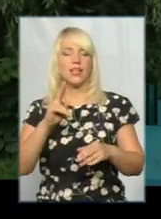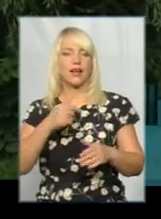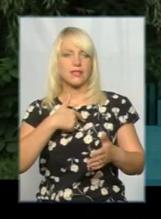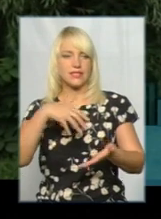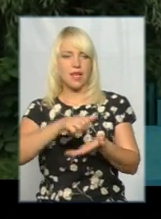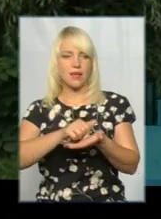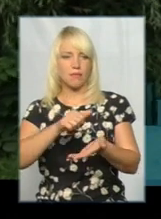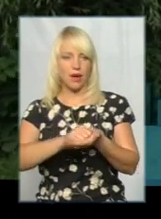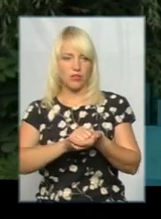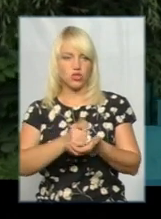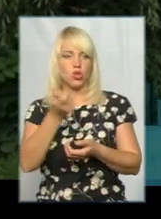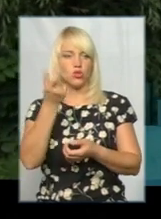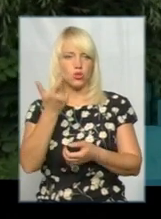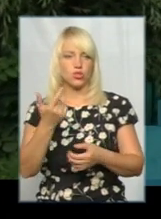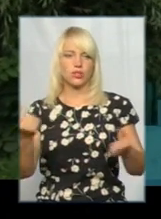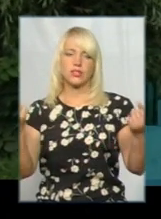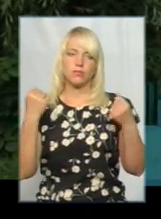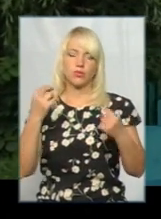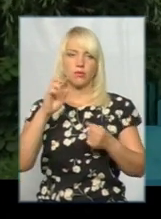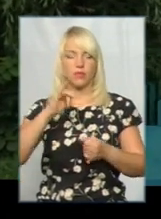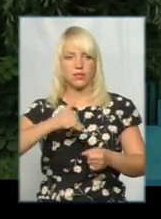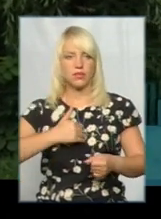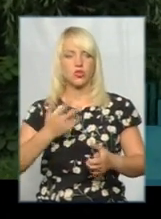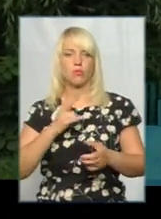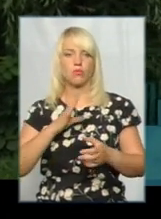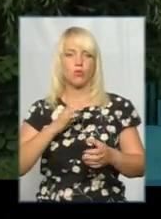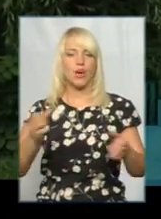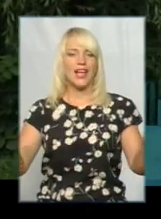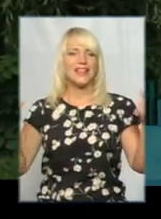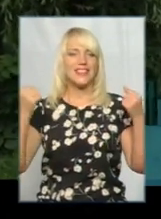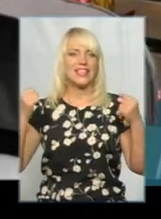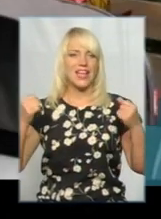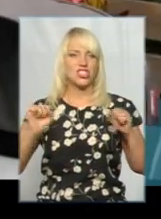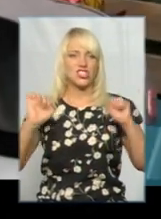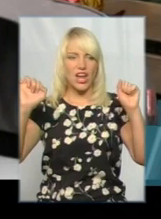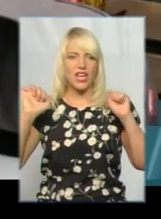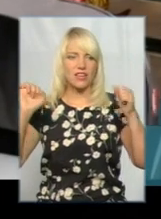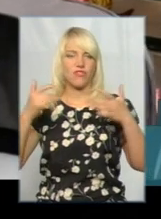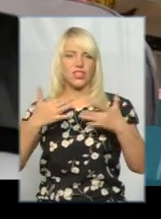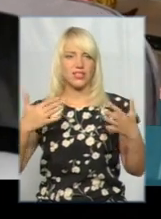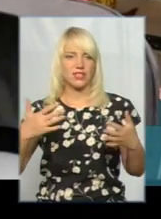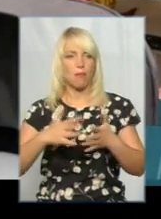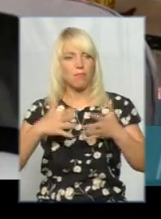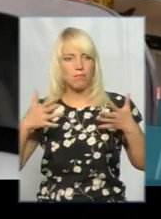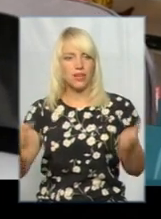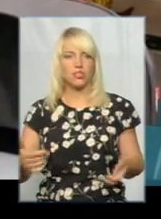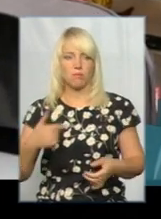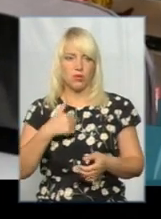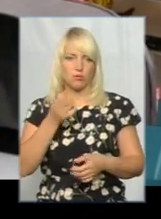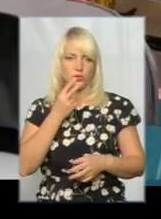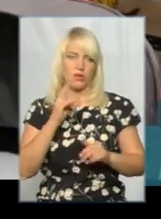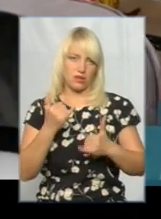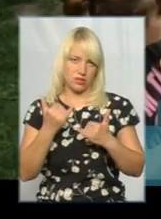трошечки спортом, я би хотів, щоб тренажерів трішки більше було. Мені подобається так, як він зараз